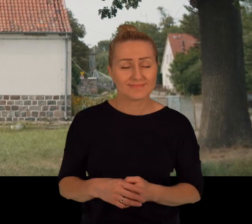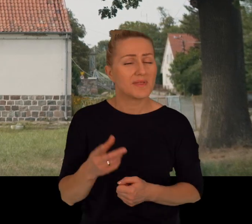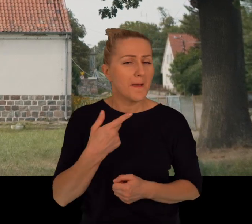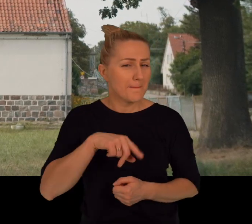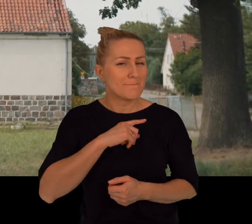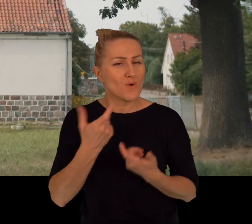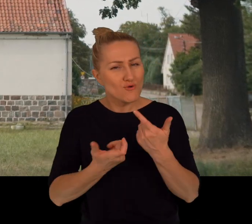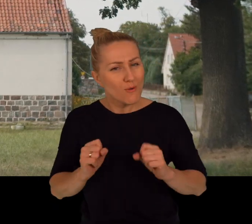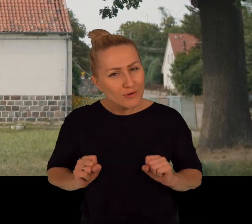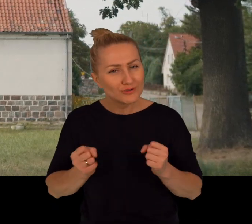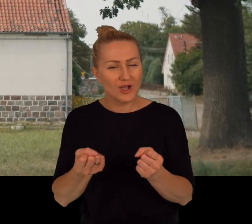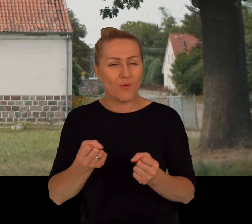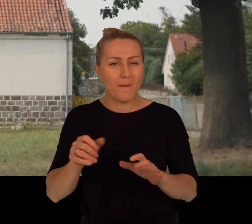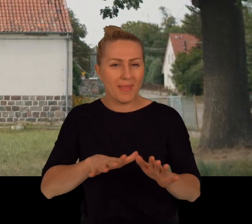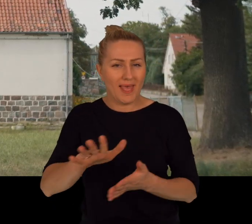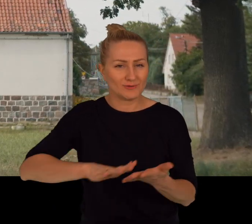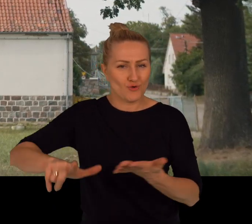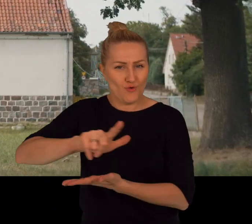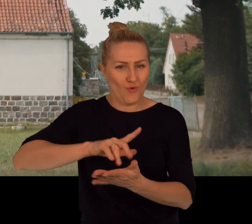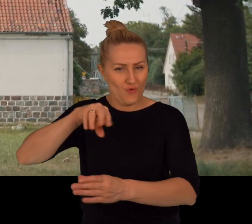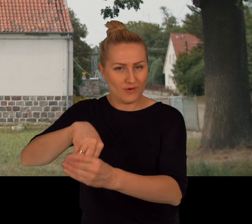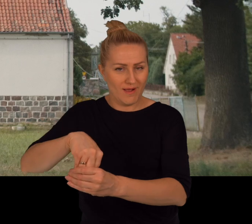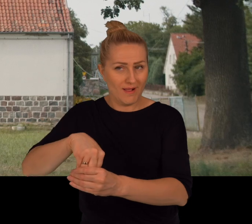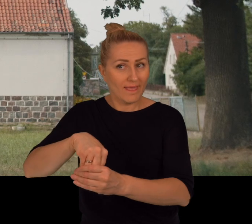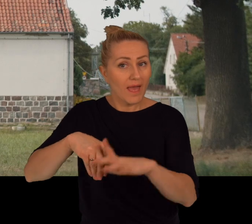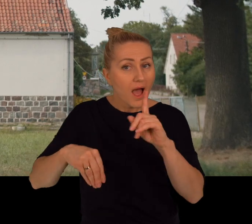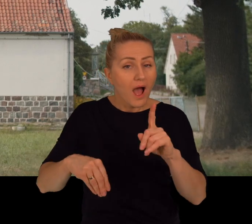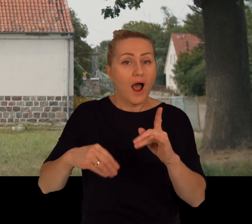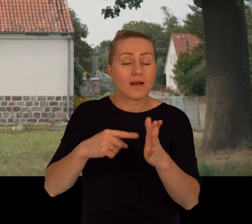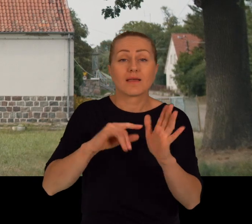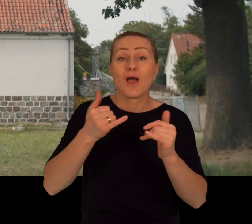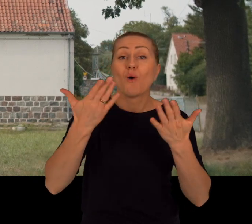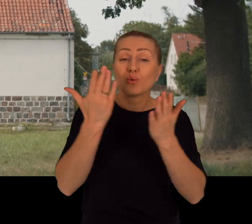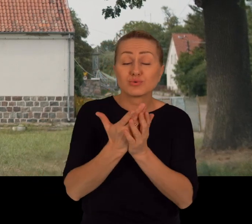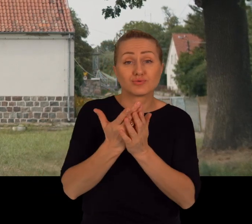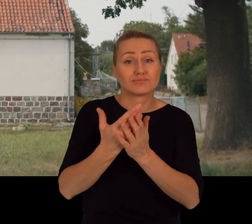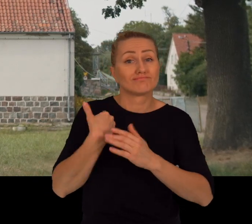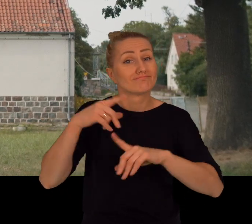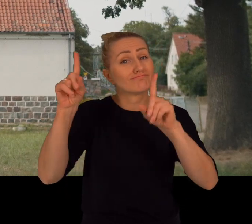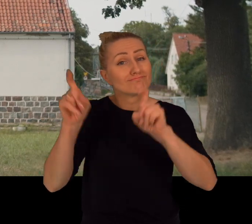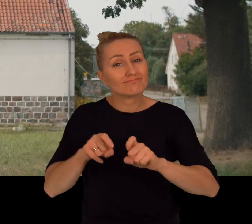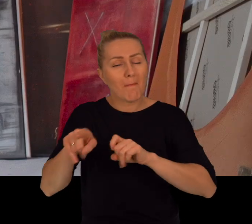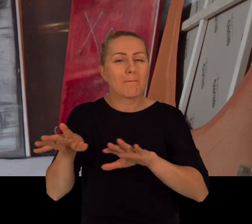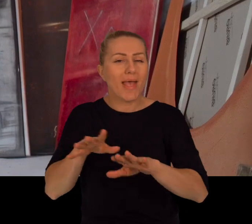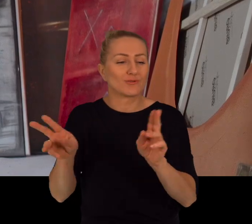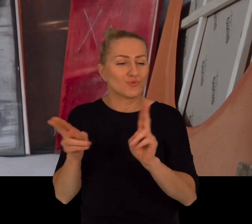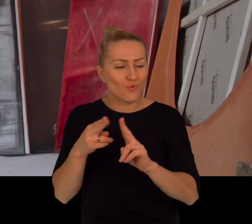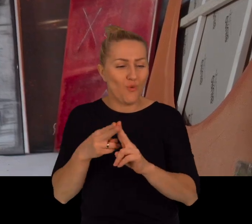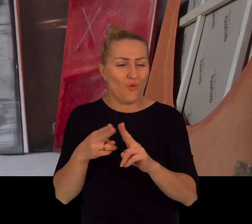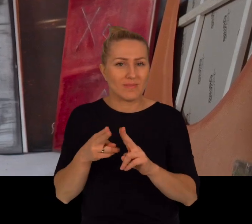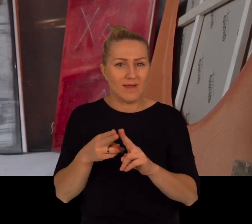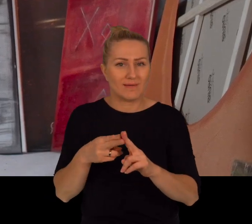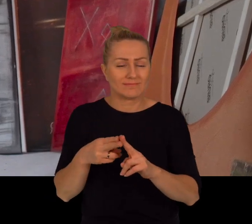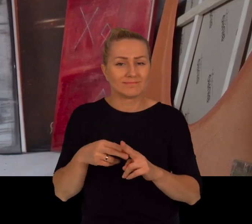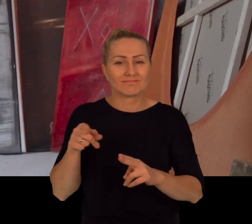Działałyśmy lokalnie, ale jak uruchomiłyśmy taki punkt kontaktowy,